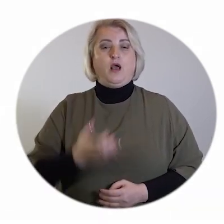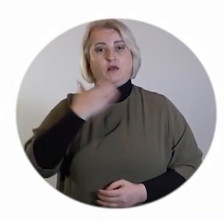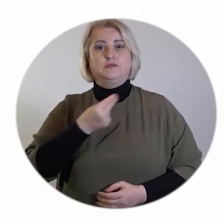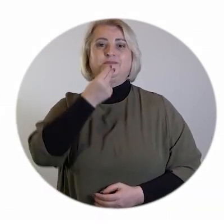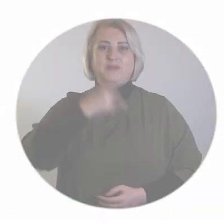e mai bine!